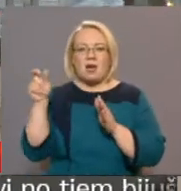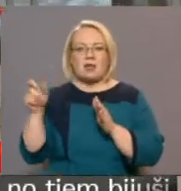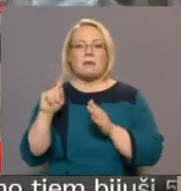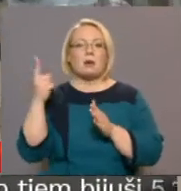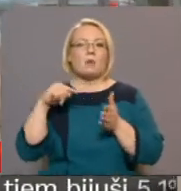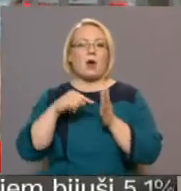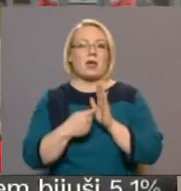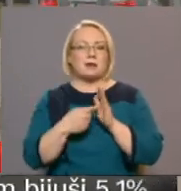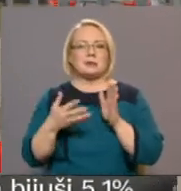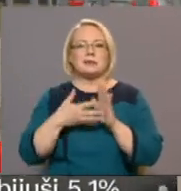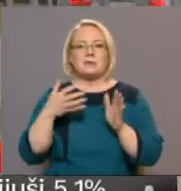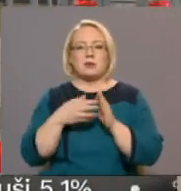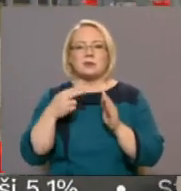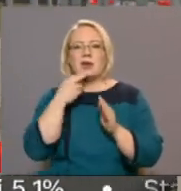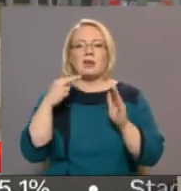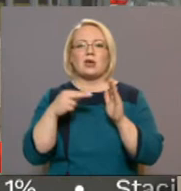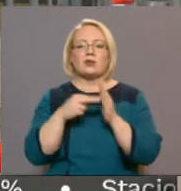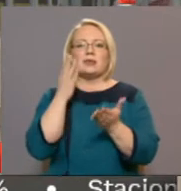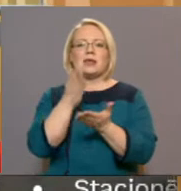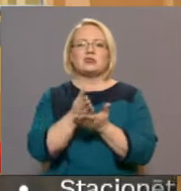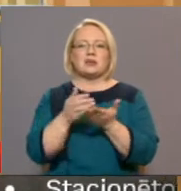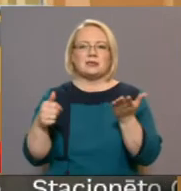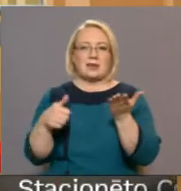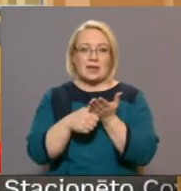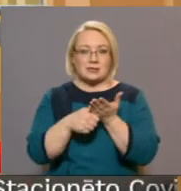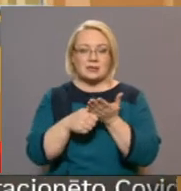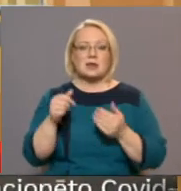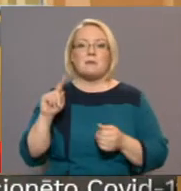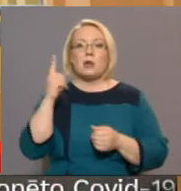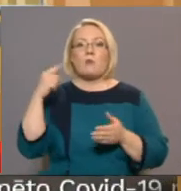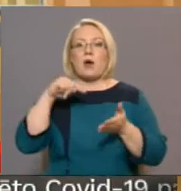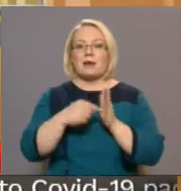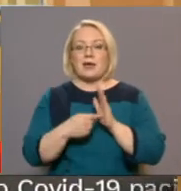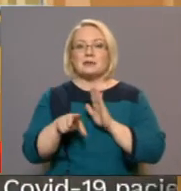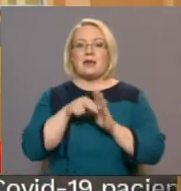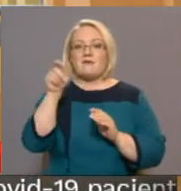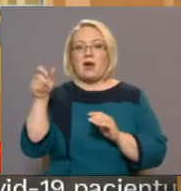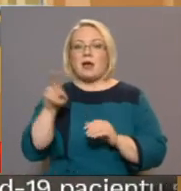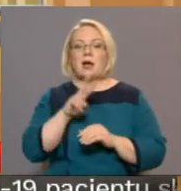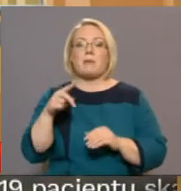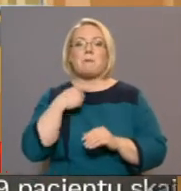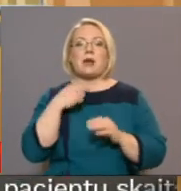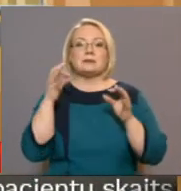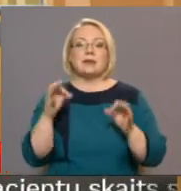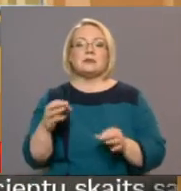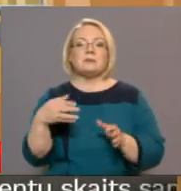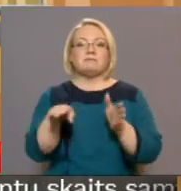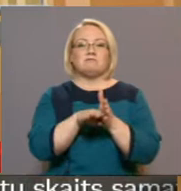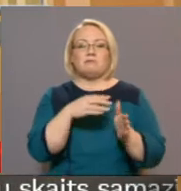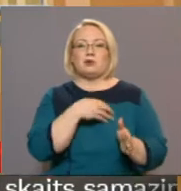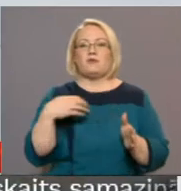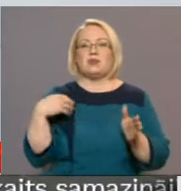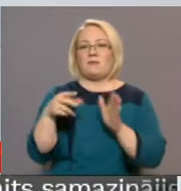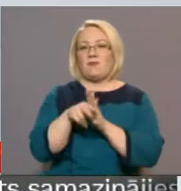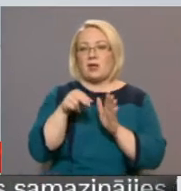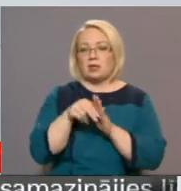reizīgs lietots elektroniskas tiešas aiztas vēlētāju reģistras. Šogad pirmo reizi vēlētāji, kuriem ir balstiesības pašvaldību vēlēšanās, bet kuri